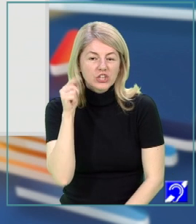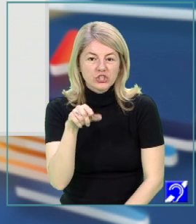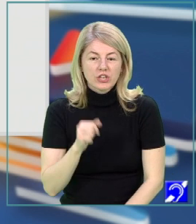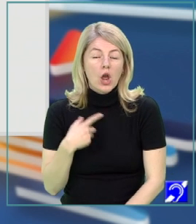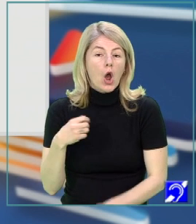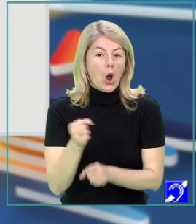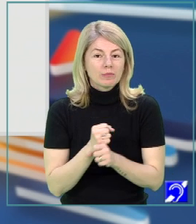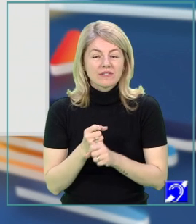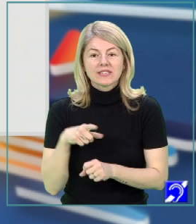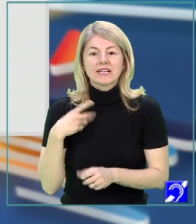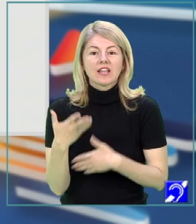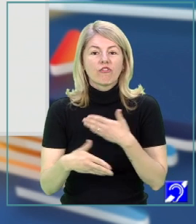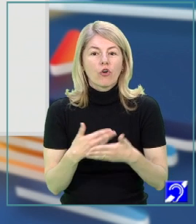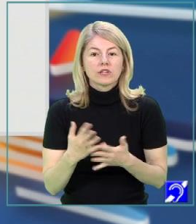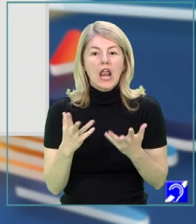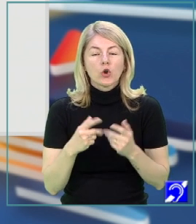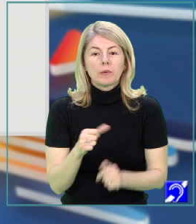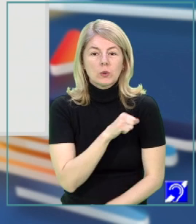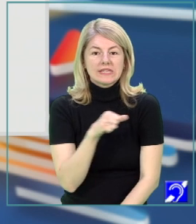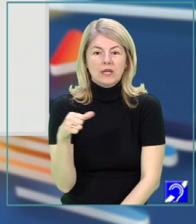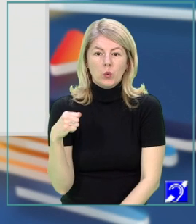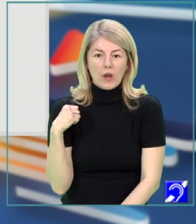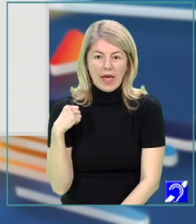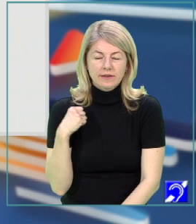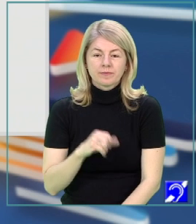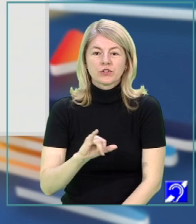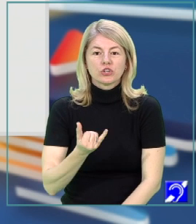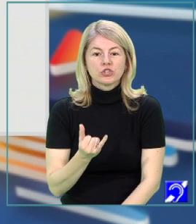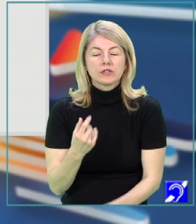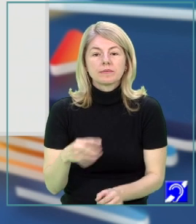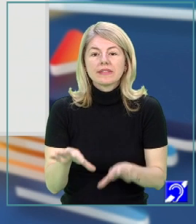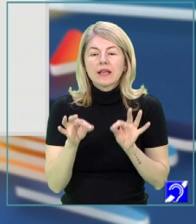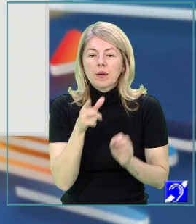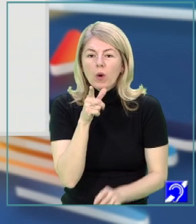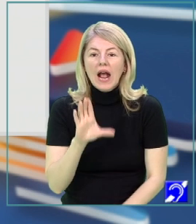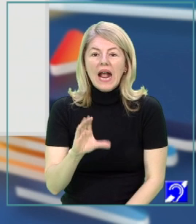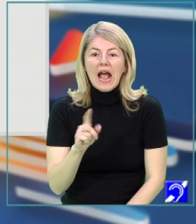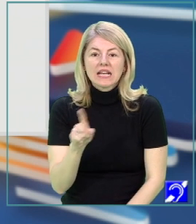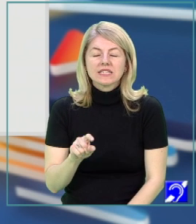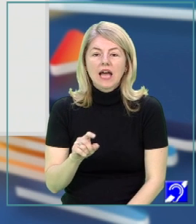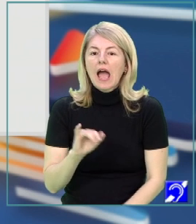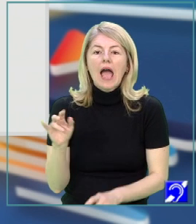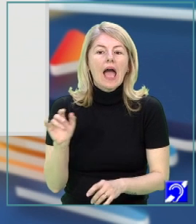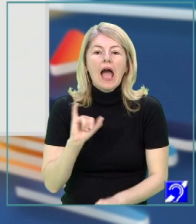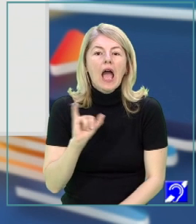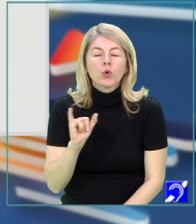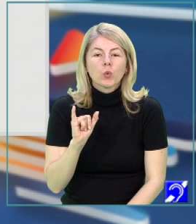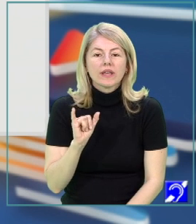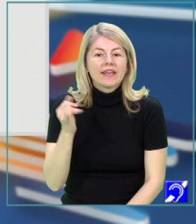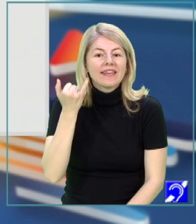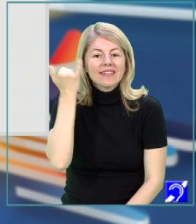Observați că este folosit la numărul singular și să descoperim cazul, a cui idee, a